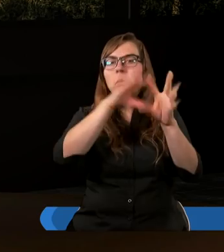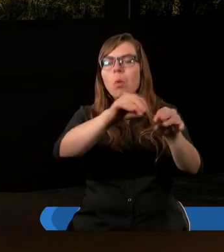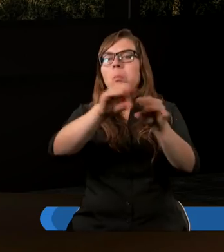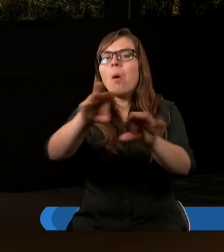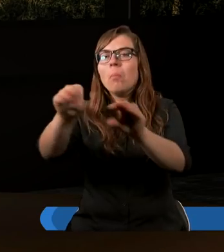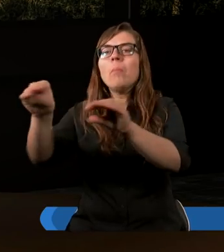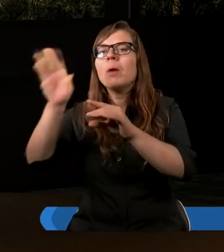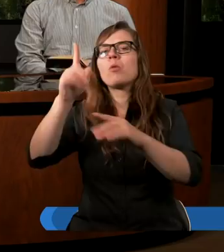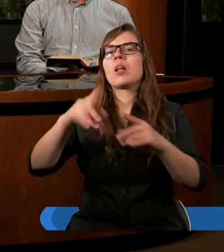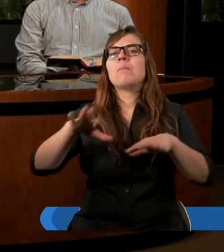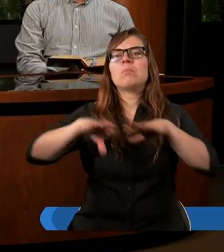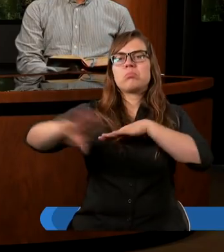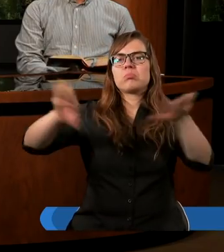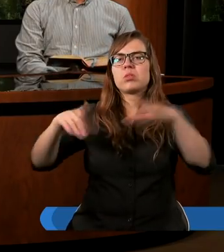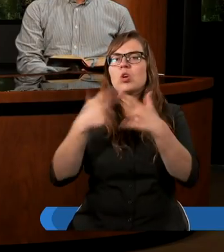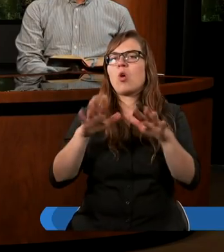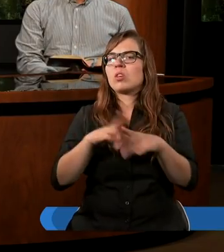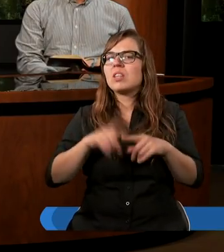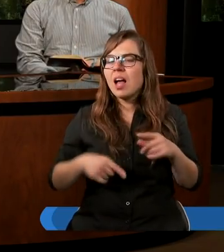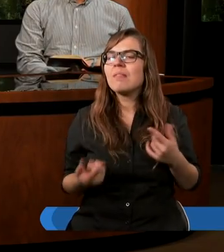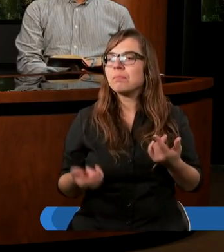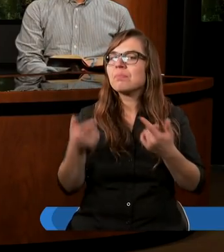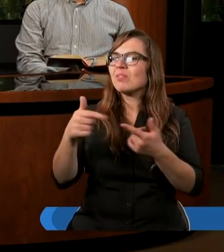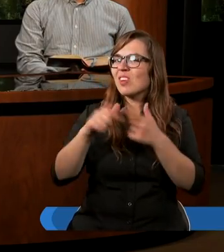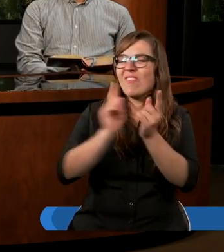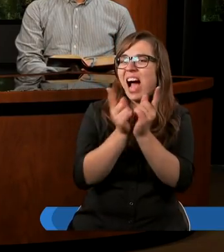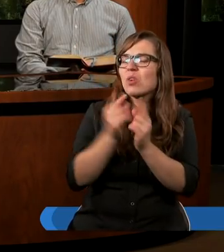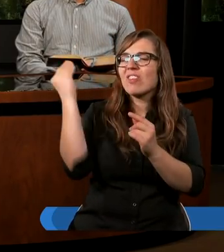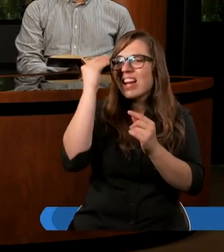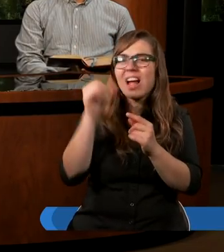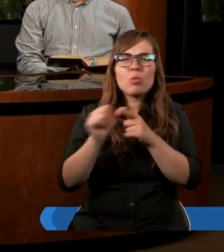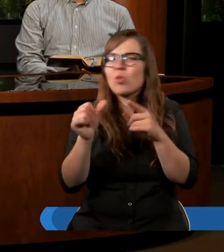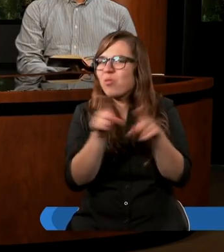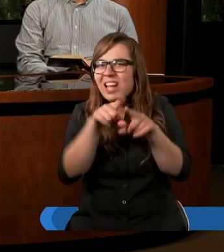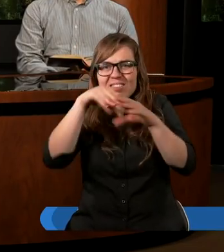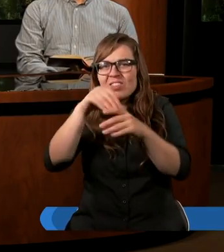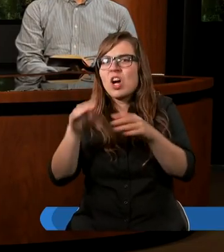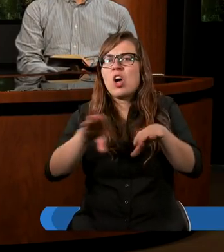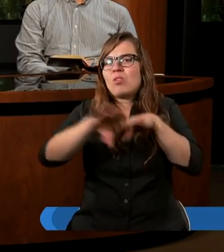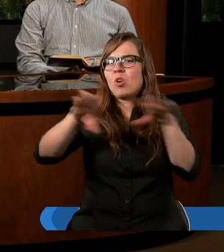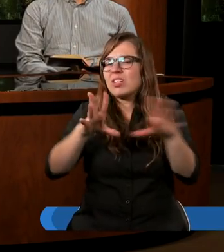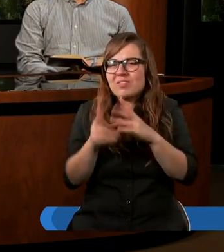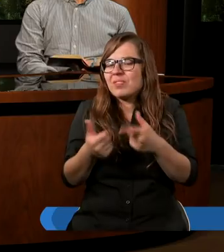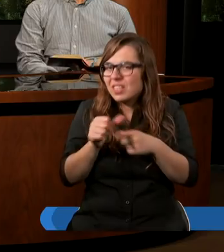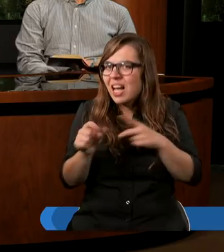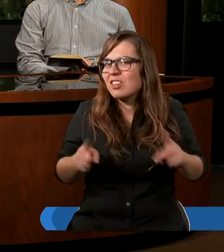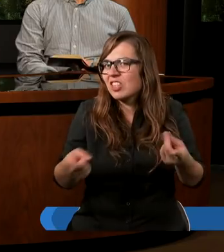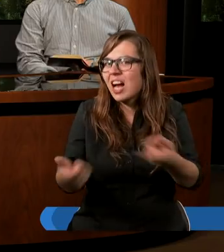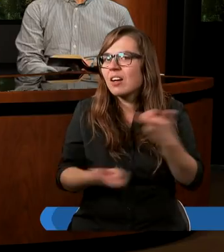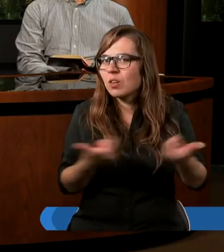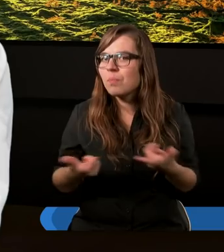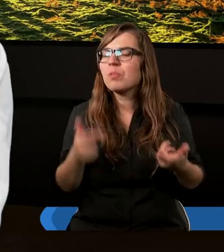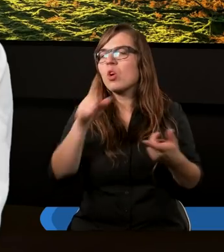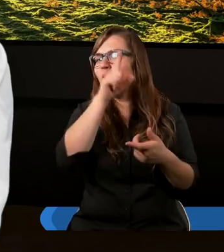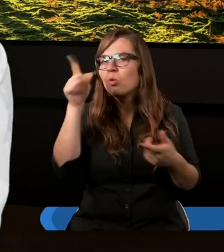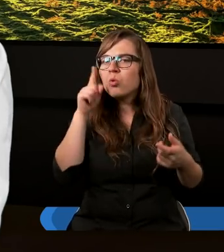Tak, dziękuję. Fałszywe nauki zawsze będą powodowały rozłamy w kościele. Będą na pewno